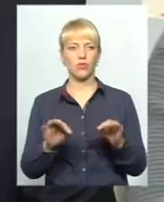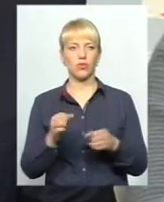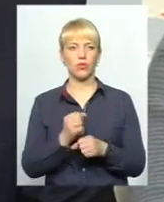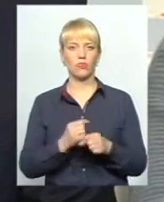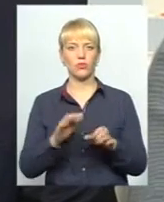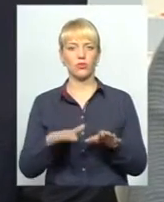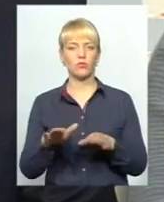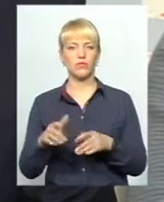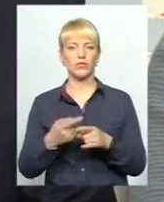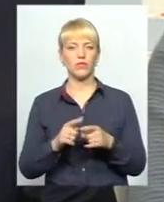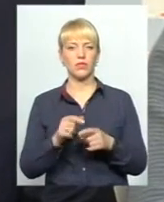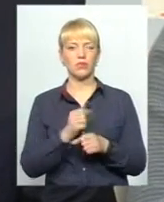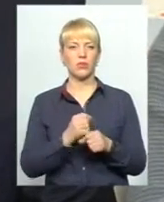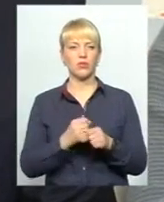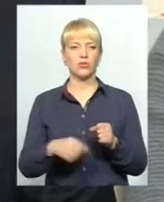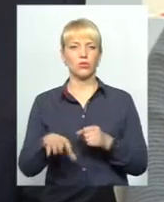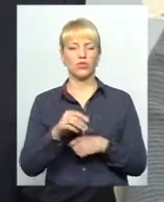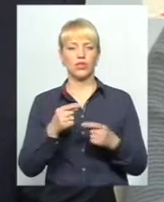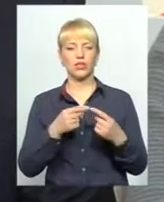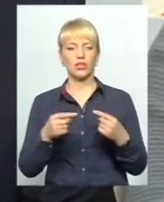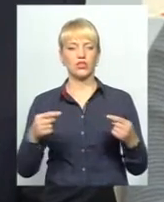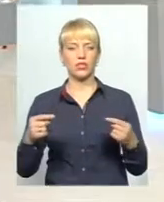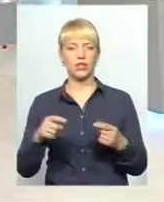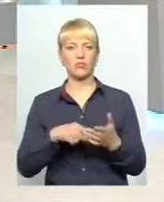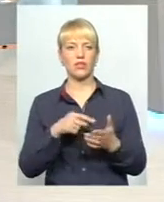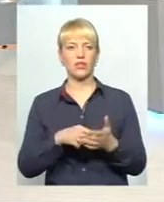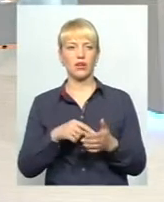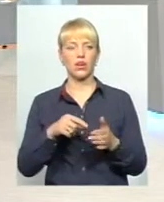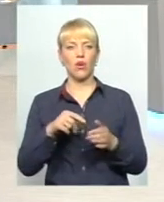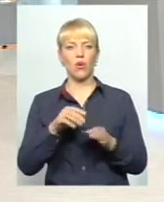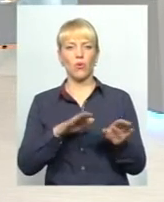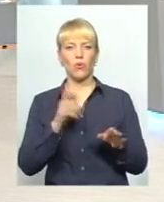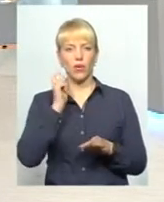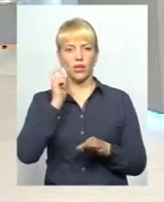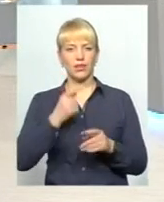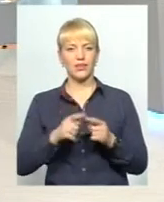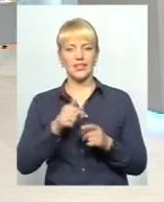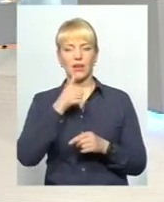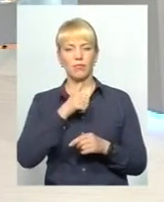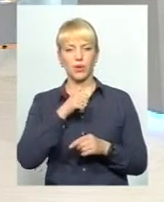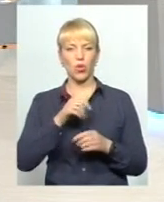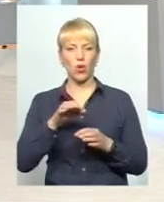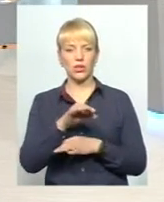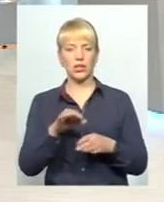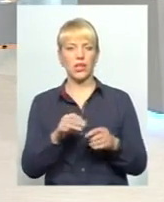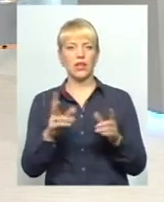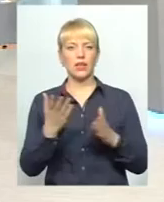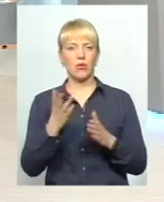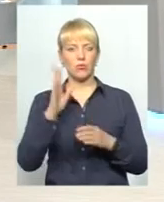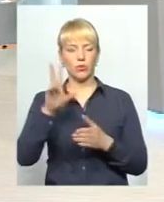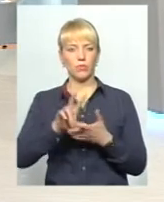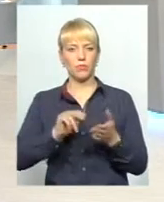запрацюють далі в усіх інших областях України. Тобто це пілот, на якому будуть вчитися всі наступні, так я розумію?